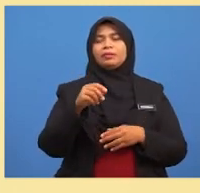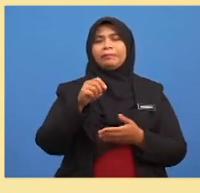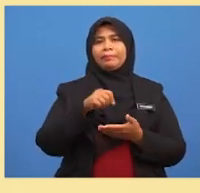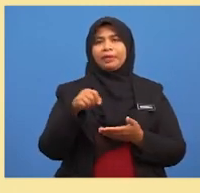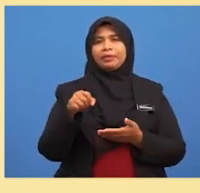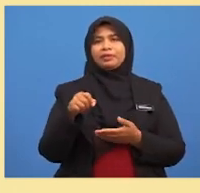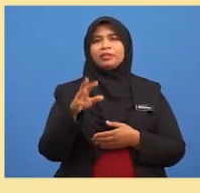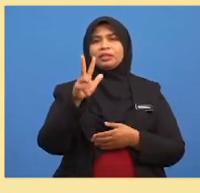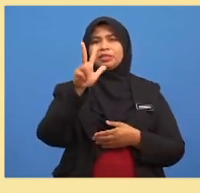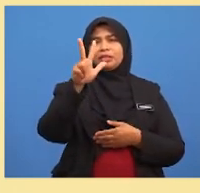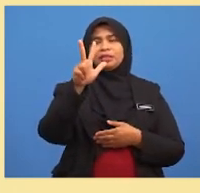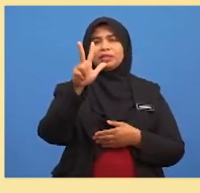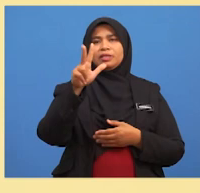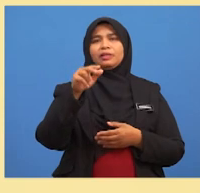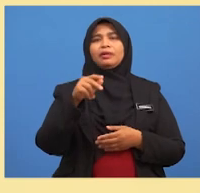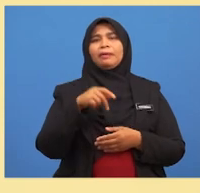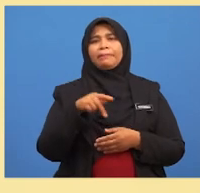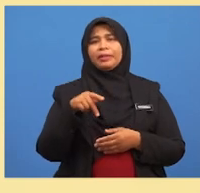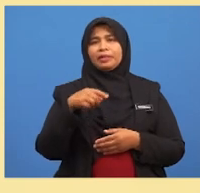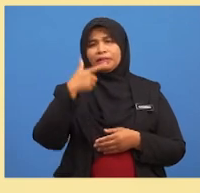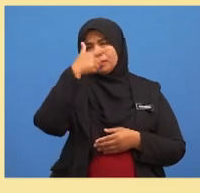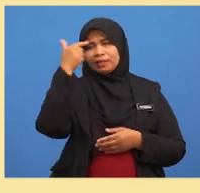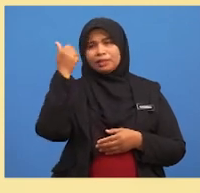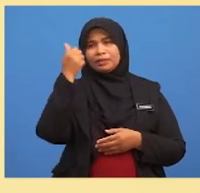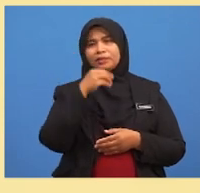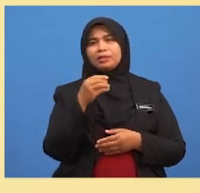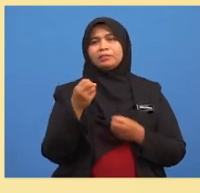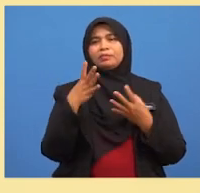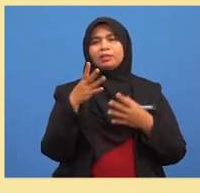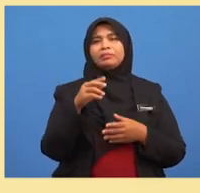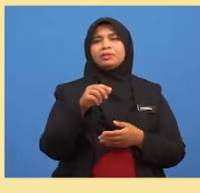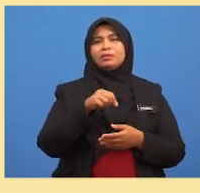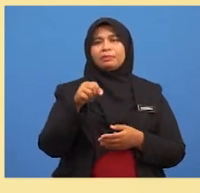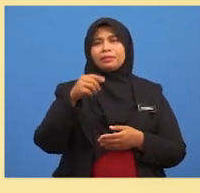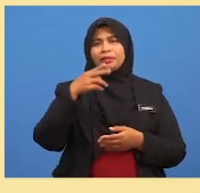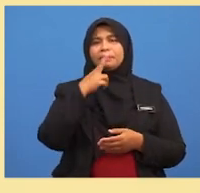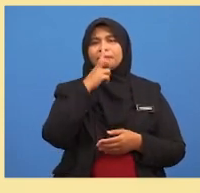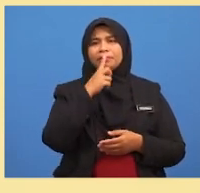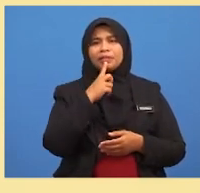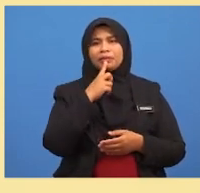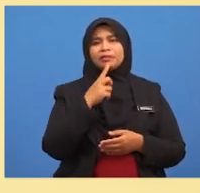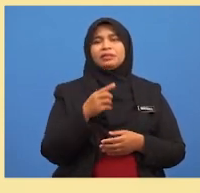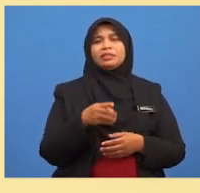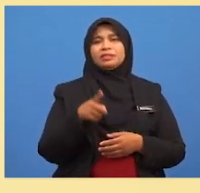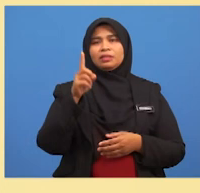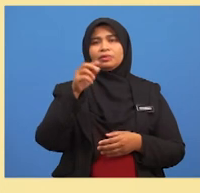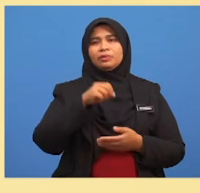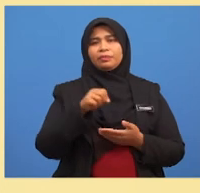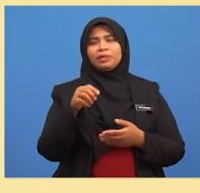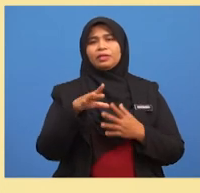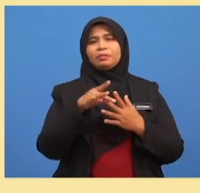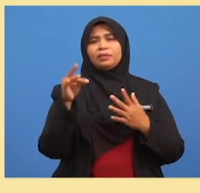3 batang pen hitam dan beberapa batang pen merah Sebatang pen